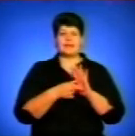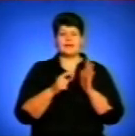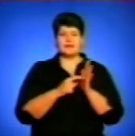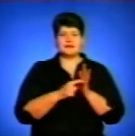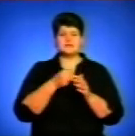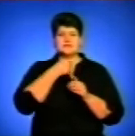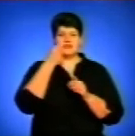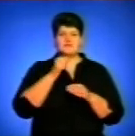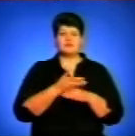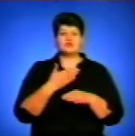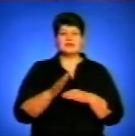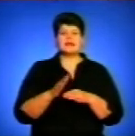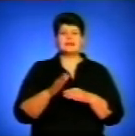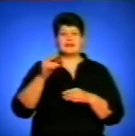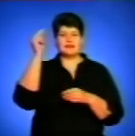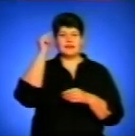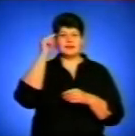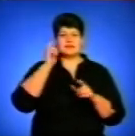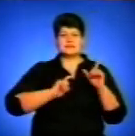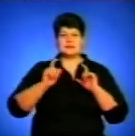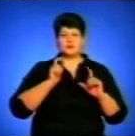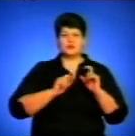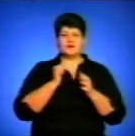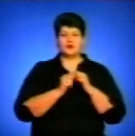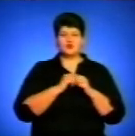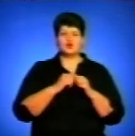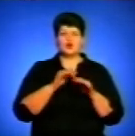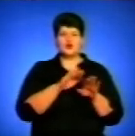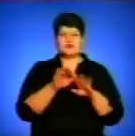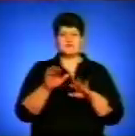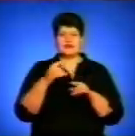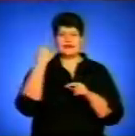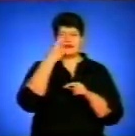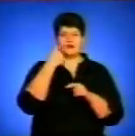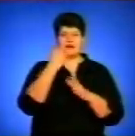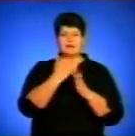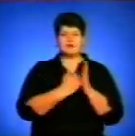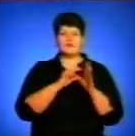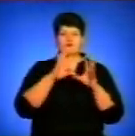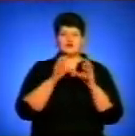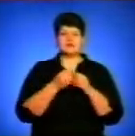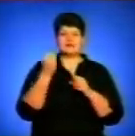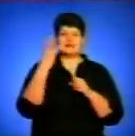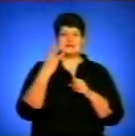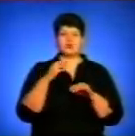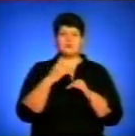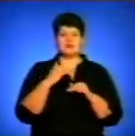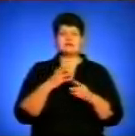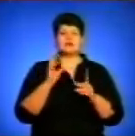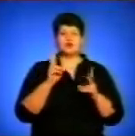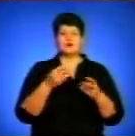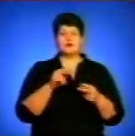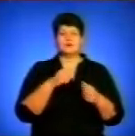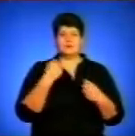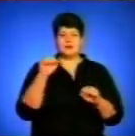навчальних закладів. Для кожного рівня – індивідуальна програма. Всього є 13 номінацій, переможці яких отримують річну стипендію від